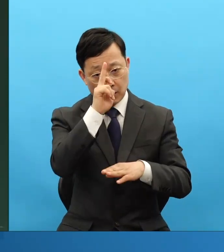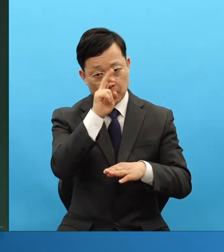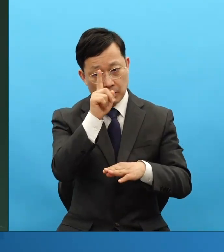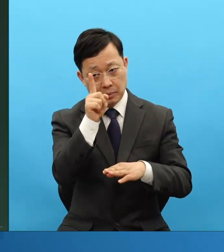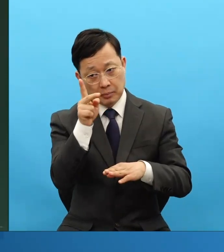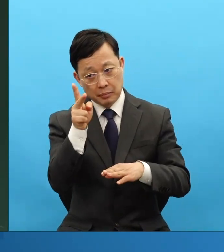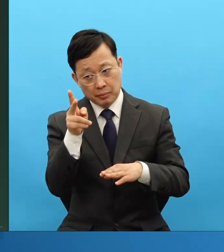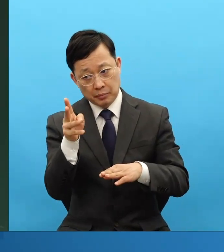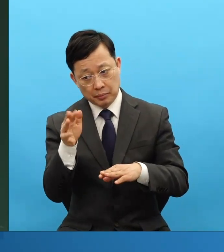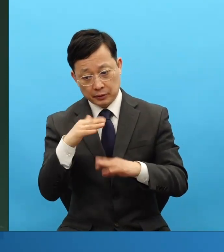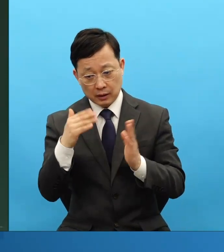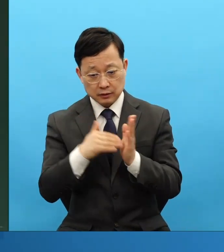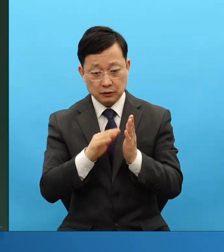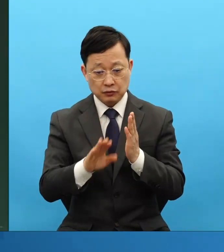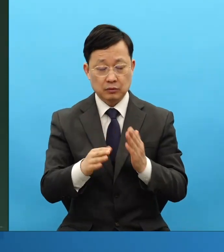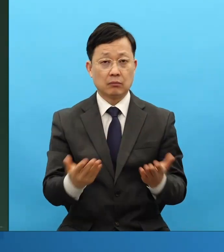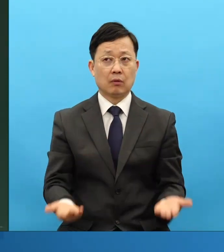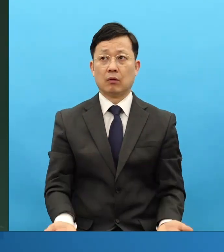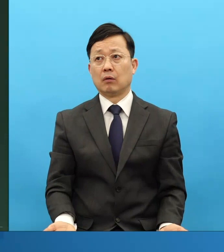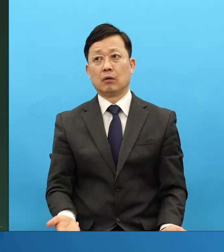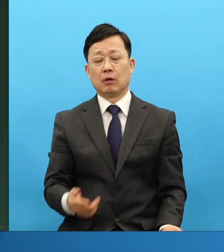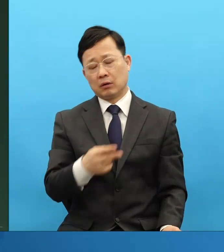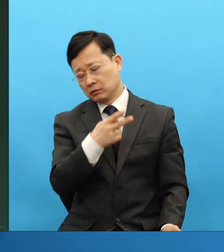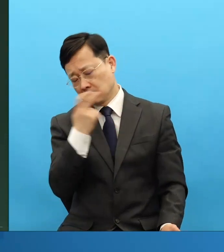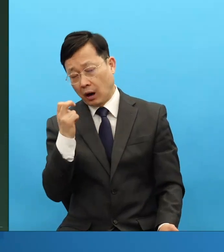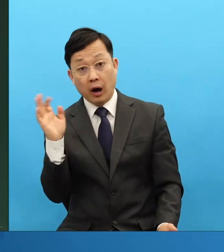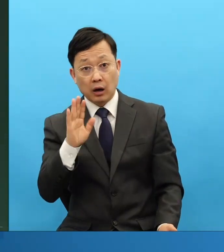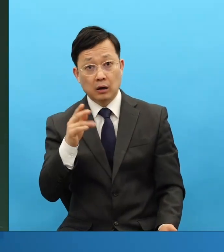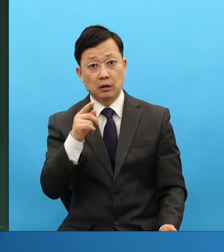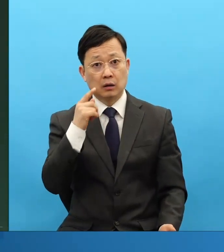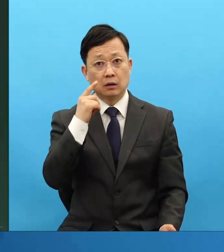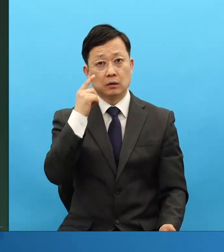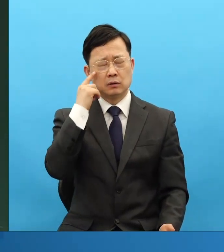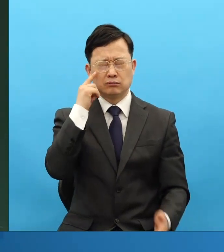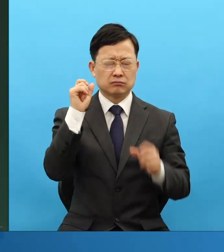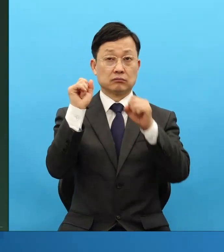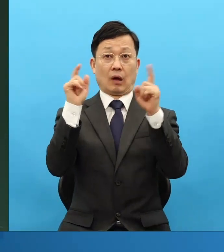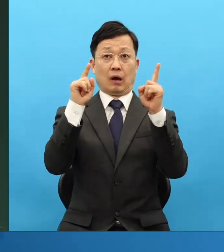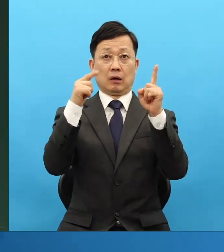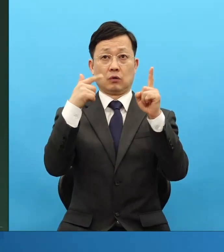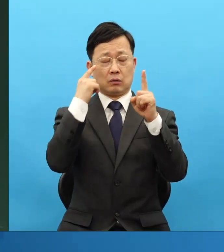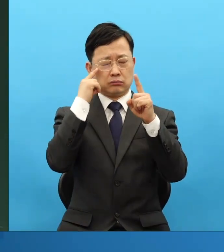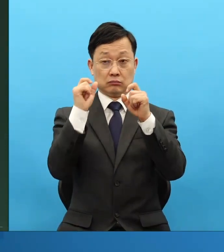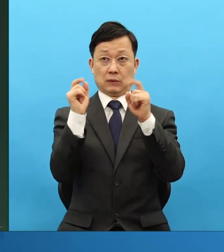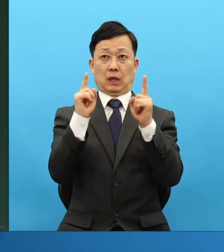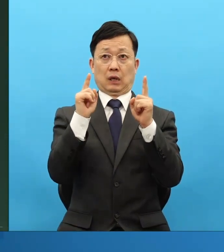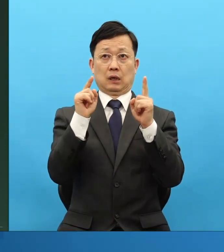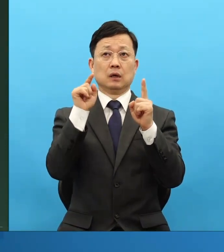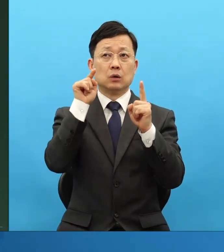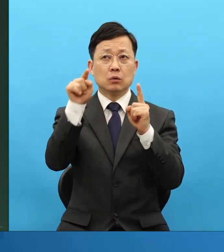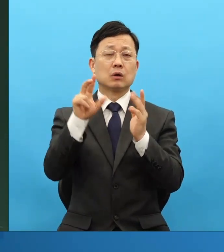마치고 나면 피곤해서 썰어 자야 되는데 잠이 깨어버릴 거예요. 이게 문제예요.